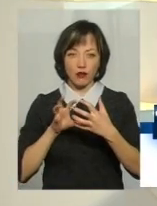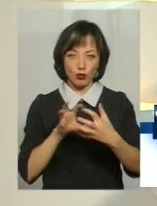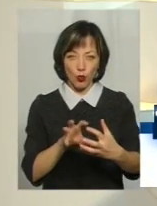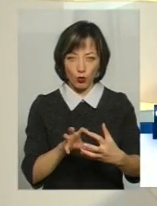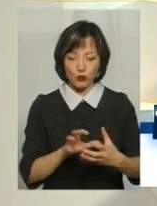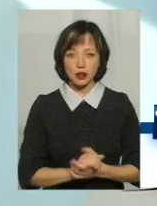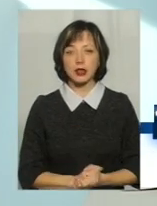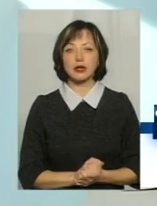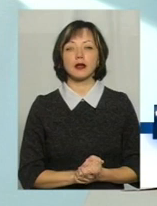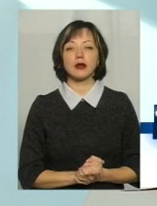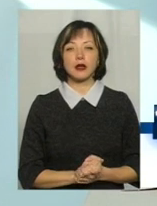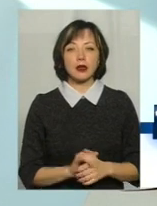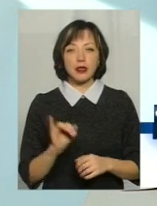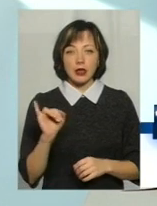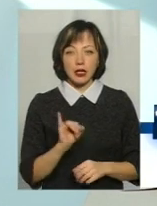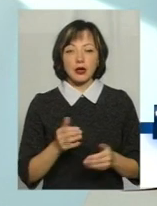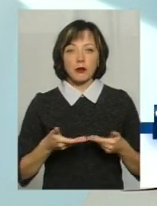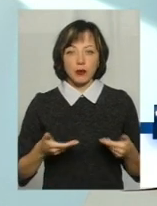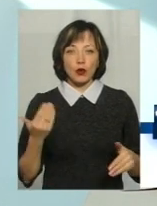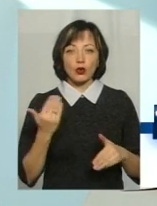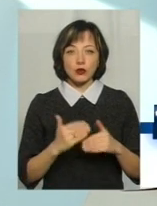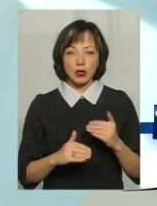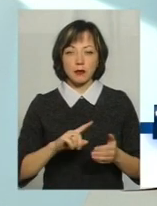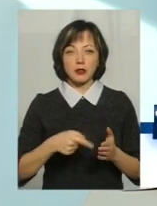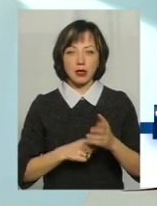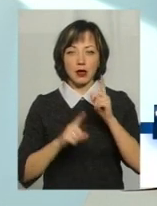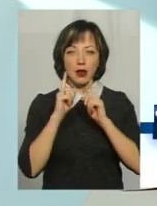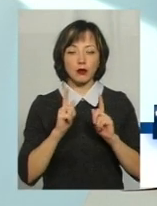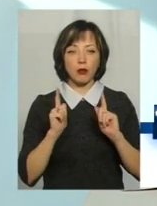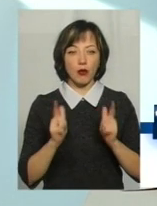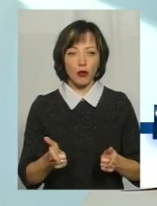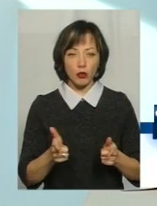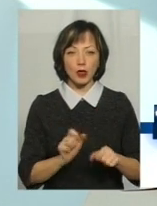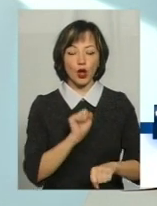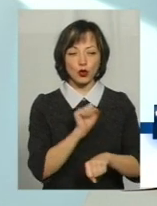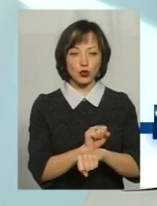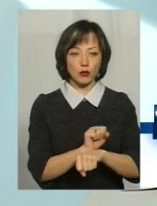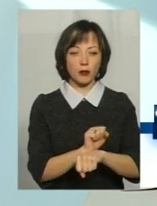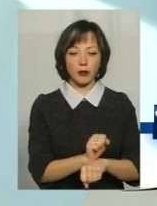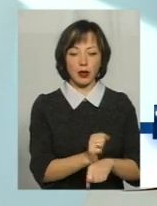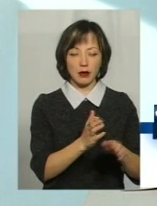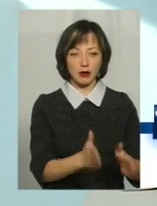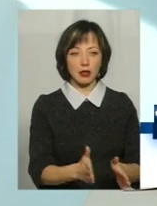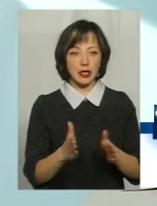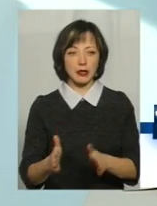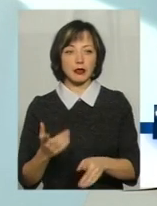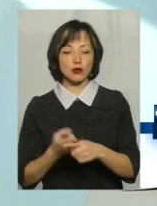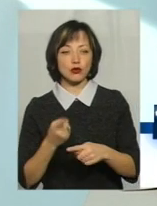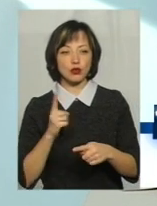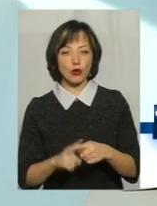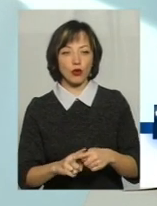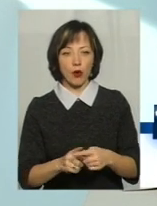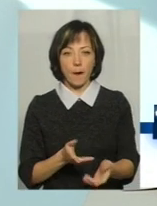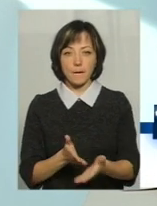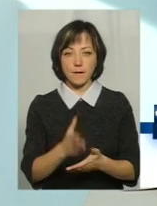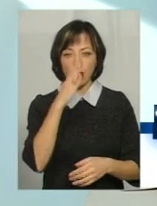великогабаритні автобуси. І ми вже, як міська рада, ми погодили зупинки цього маршруту протягом